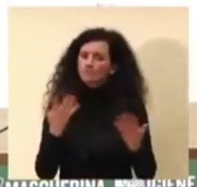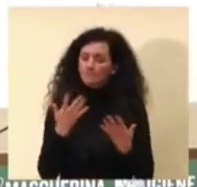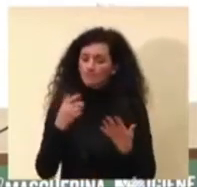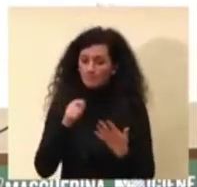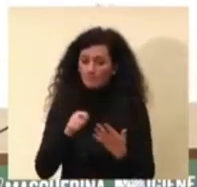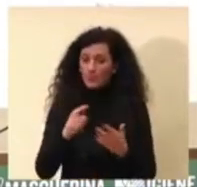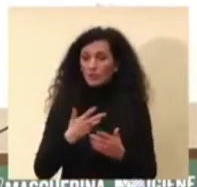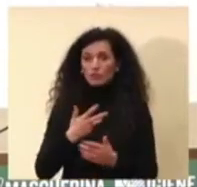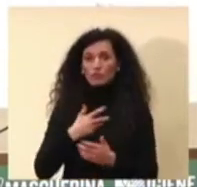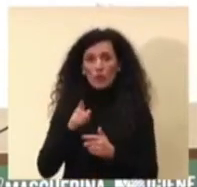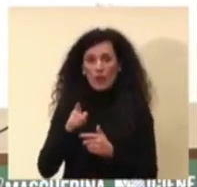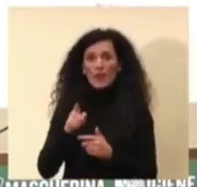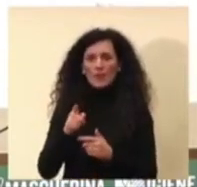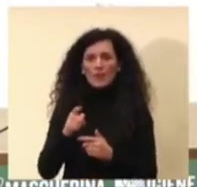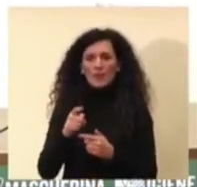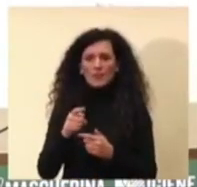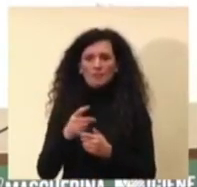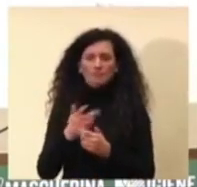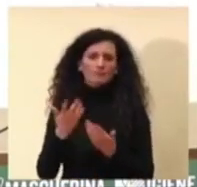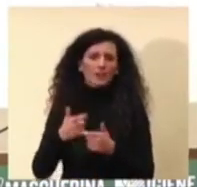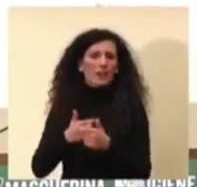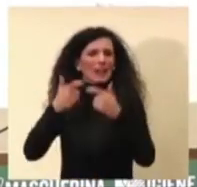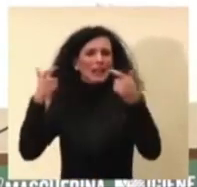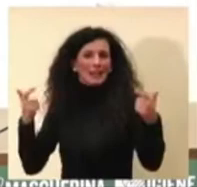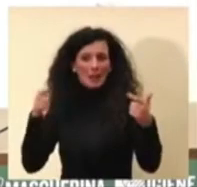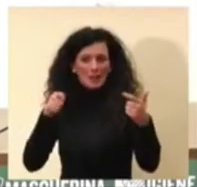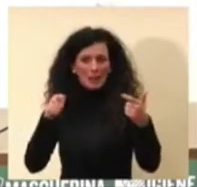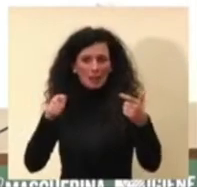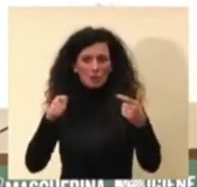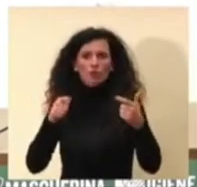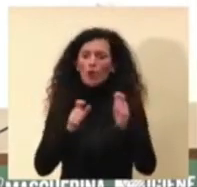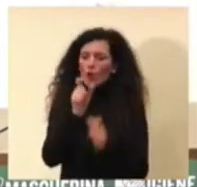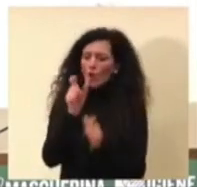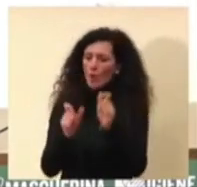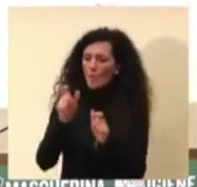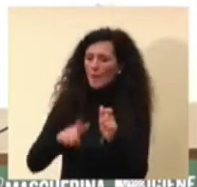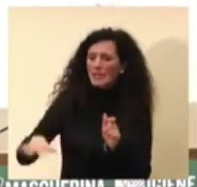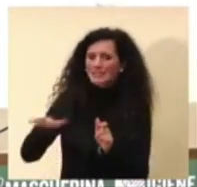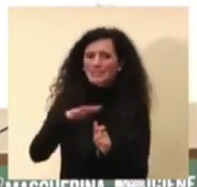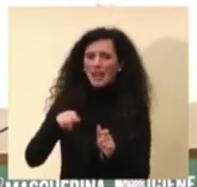un incremento magari del numero di pazienti pediatrici